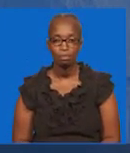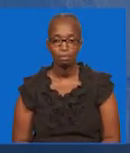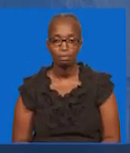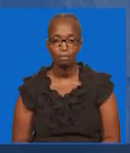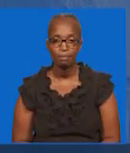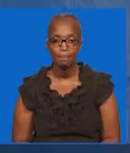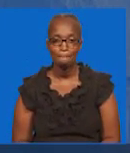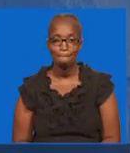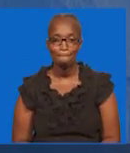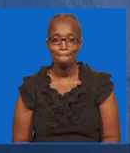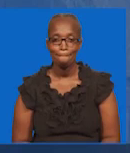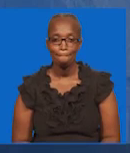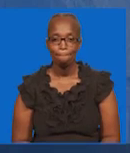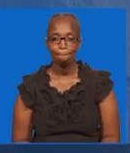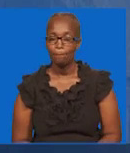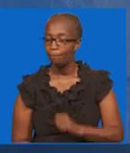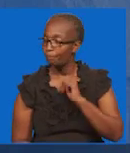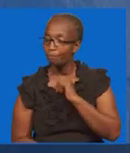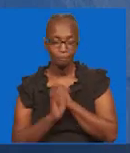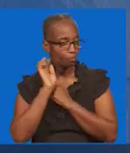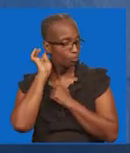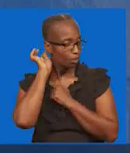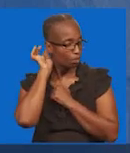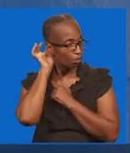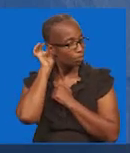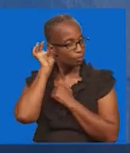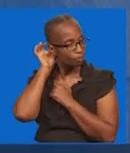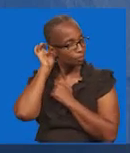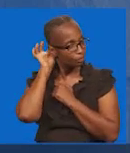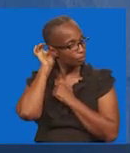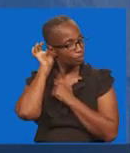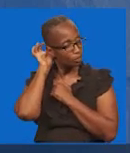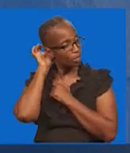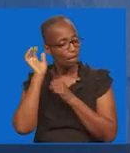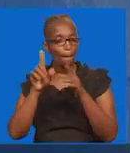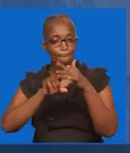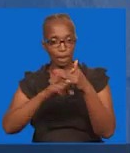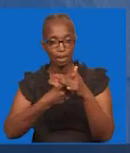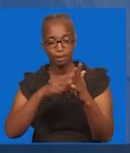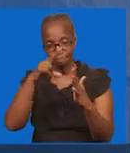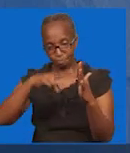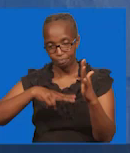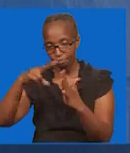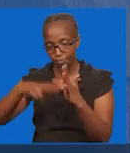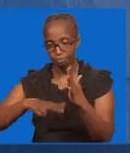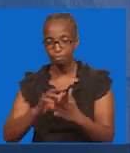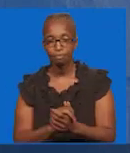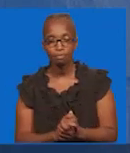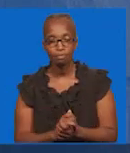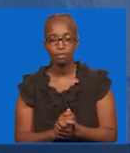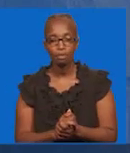mstari wa saba Tufike mstari wa tisa Neno labwana la sema hivi mstari wa saba